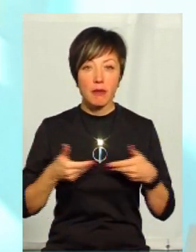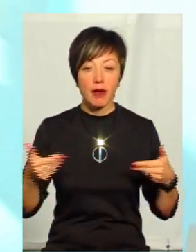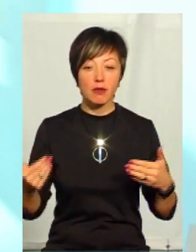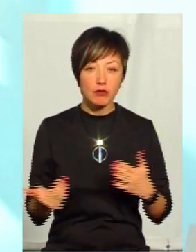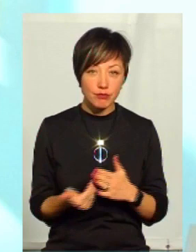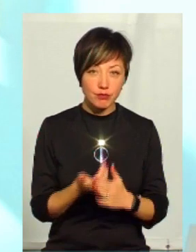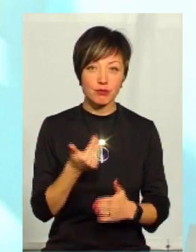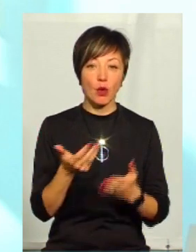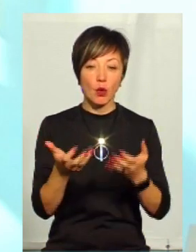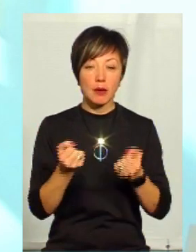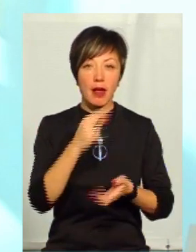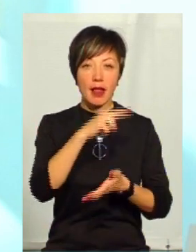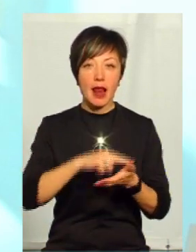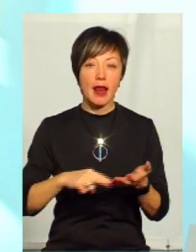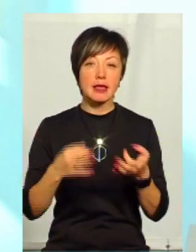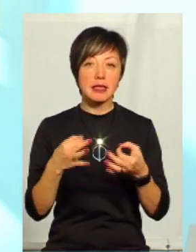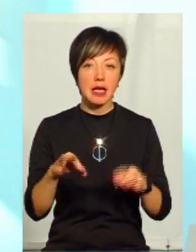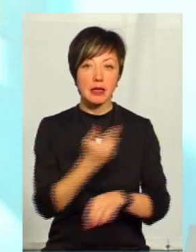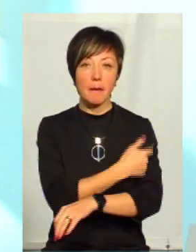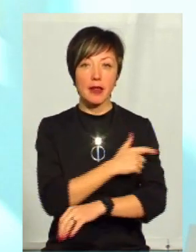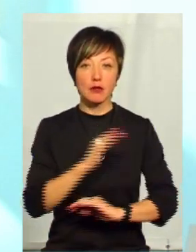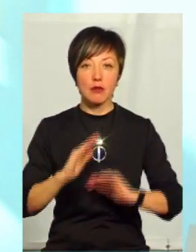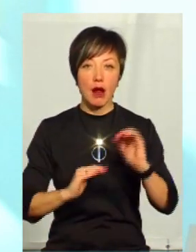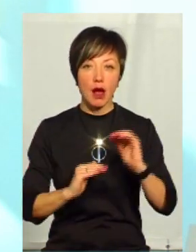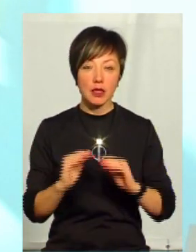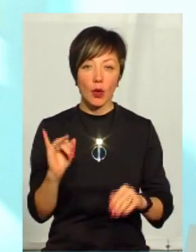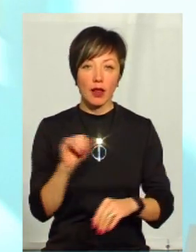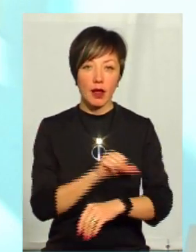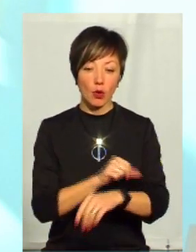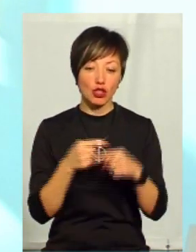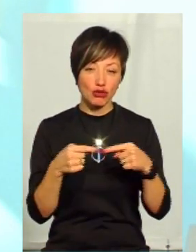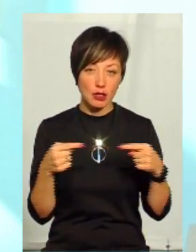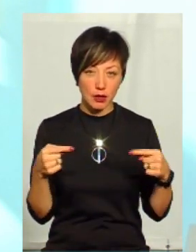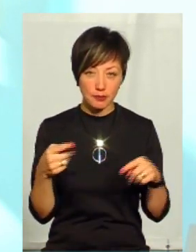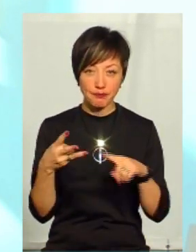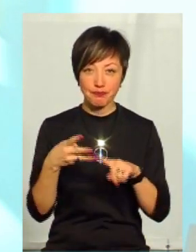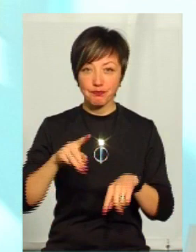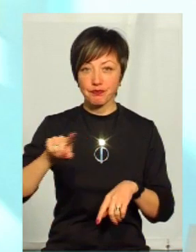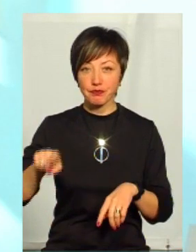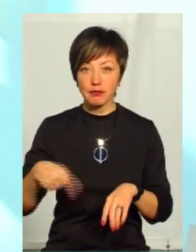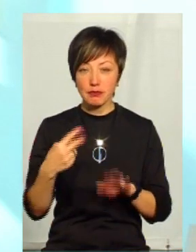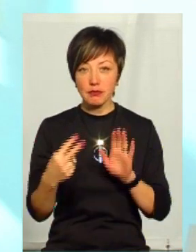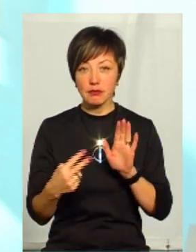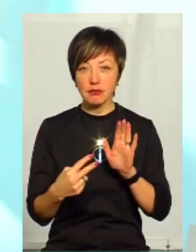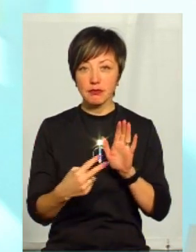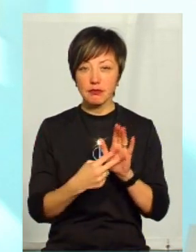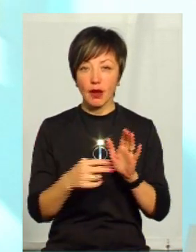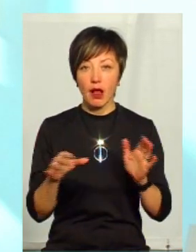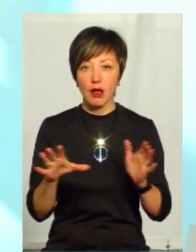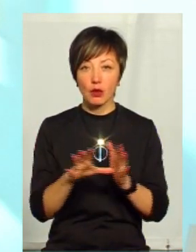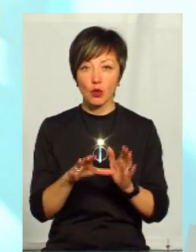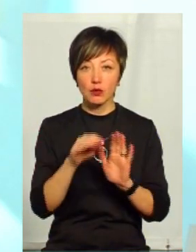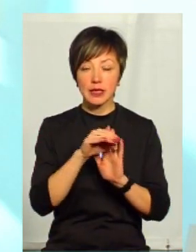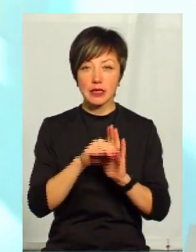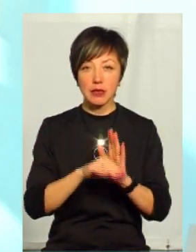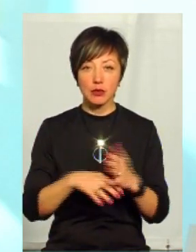ліцензії на медичну практику і на наркотичні засоби. Третя вимога – це підключення до електронної системи